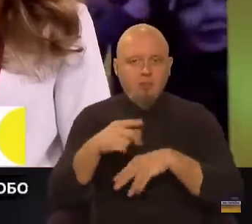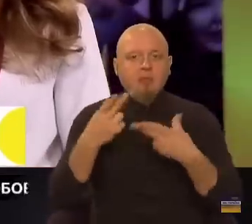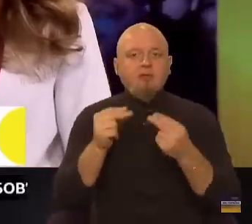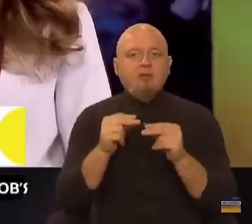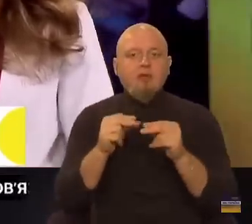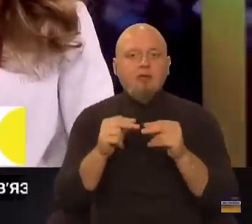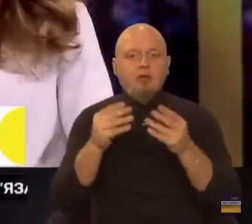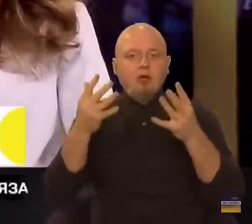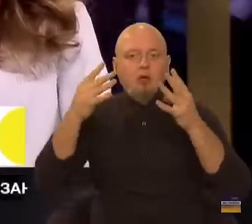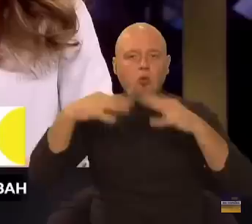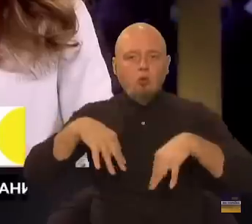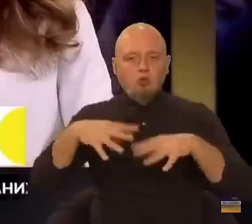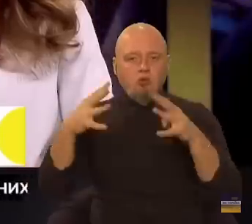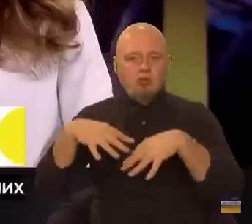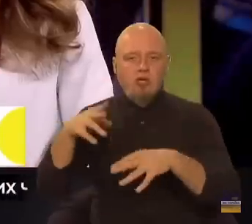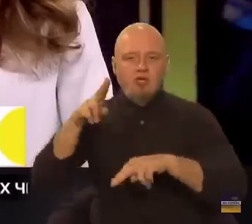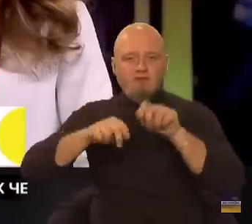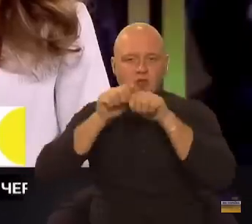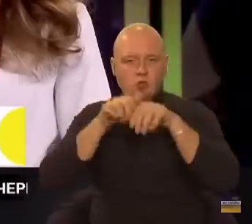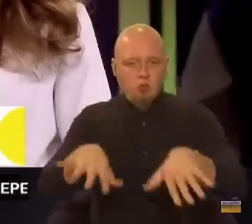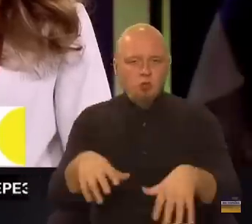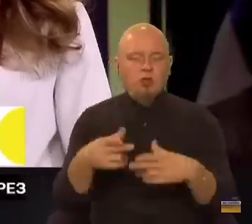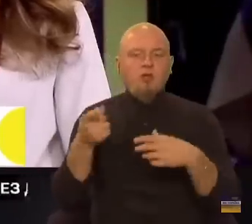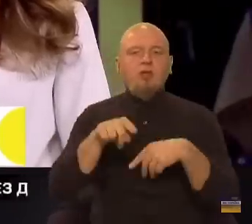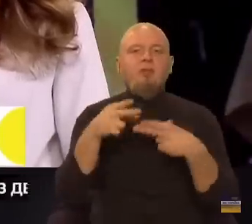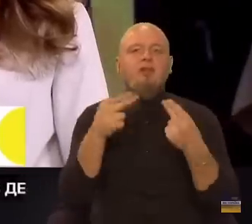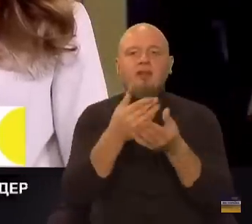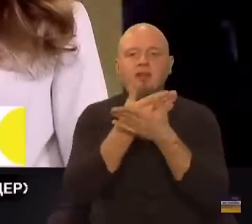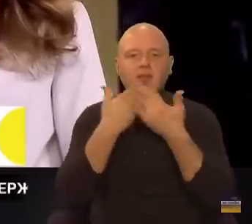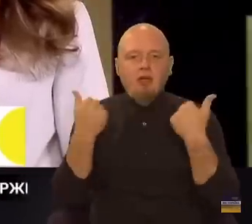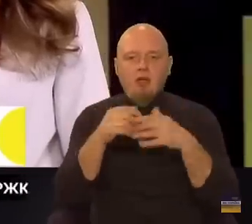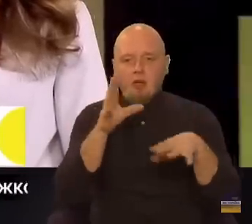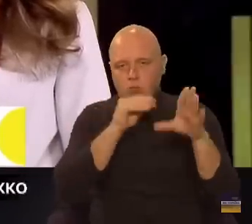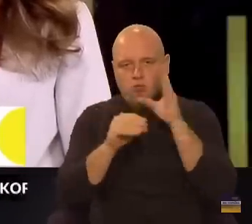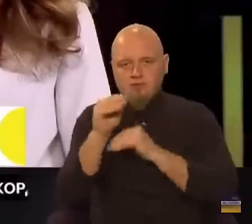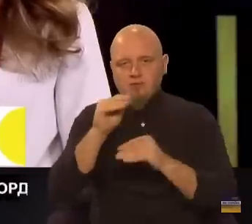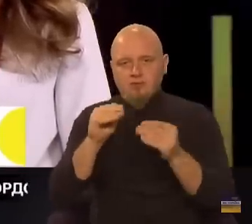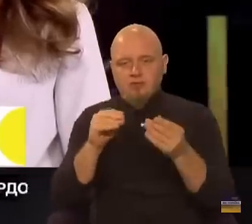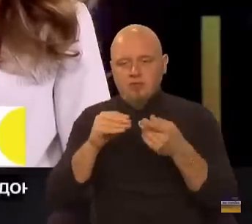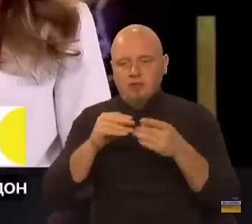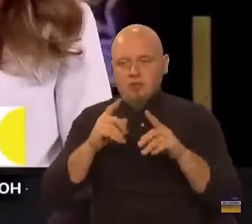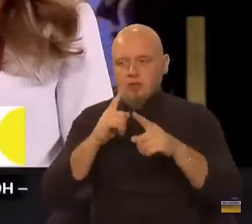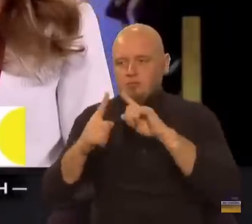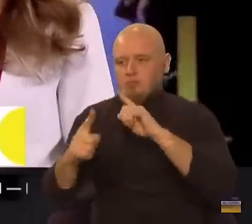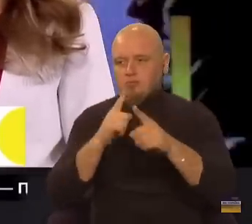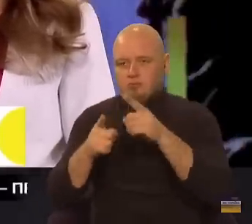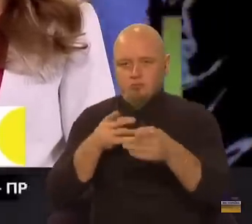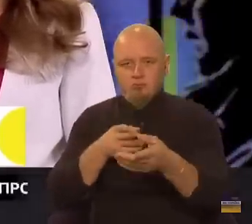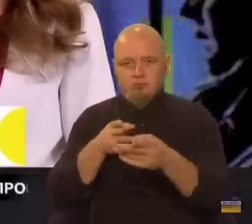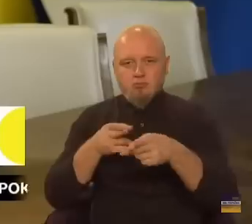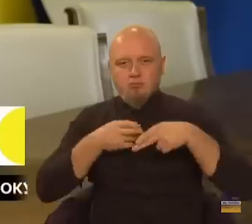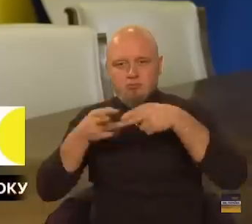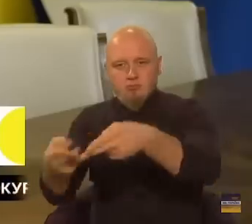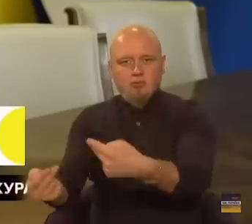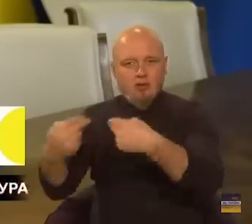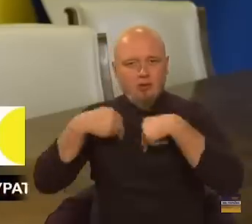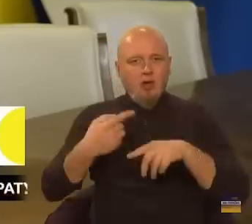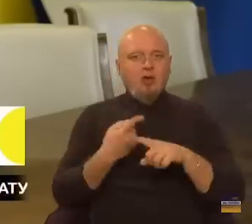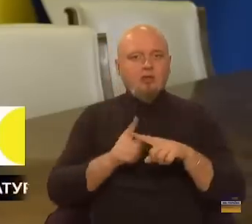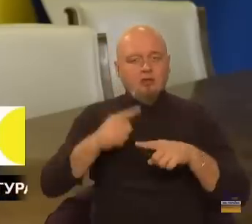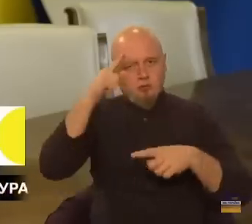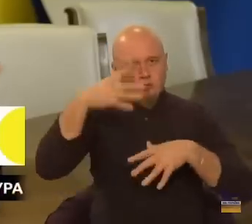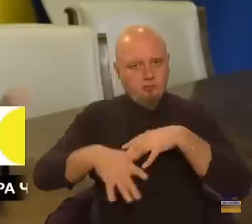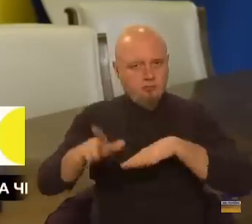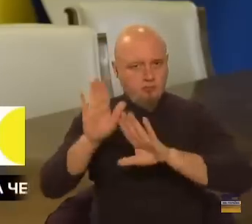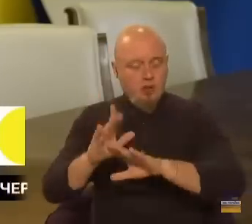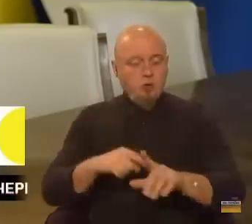там де рушиться інфраструктура, там де немає можливості маршрутних сполучень, тому ми це розуміємо. Але додатково